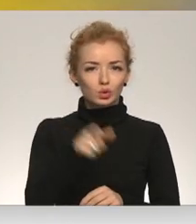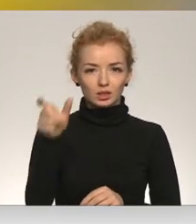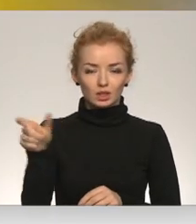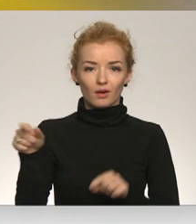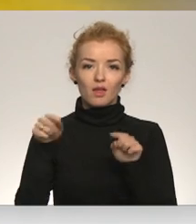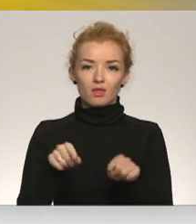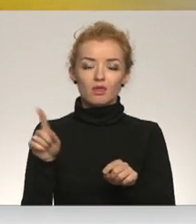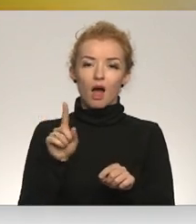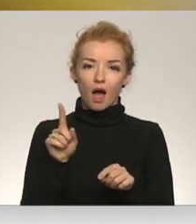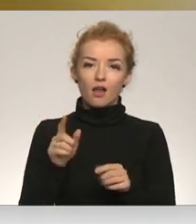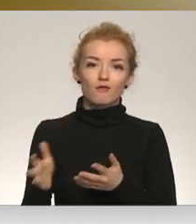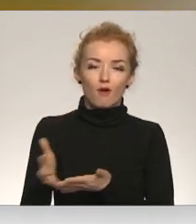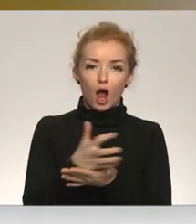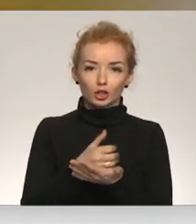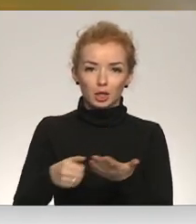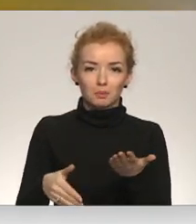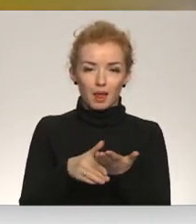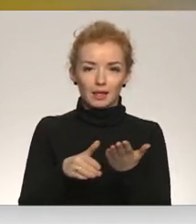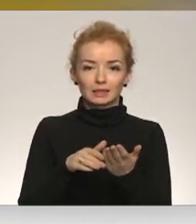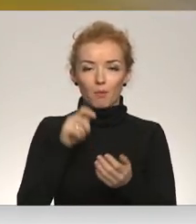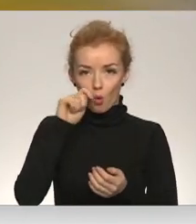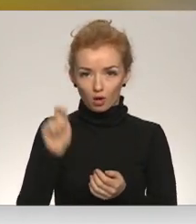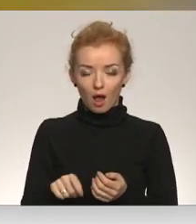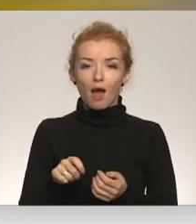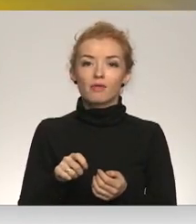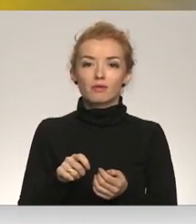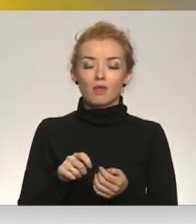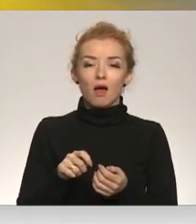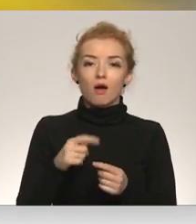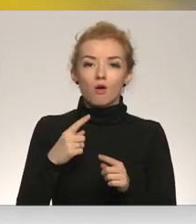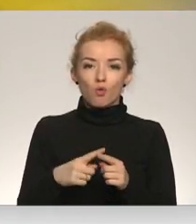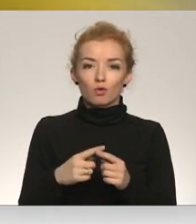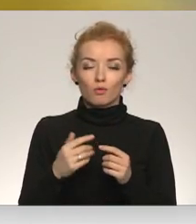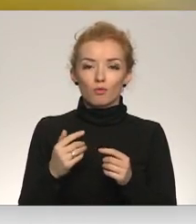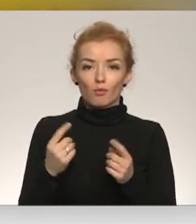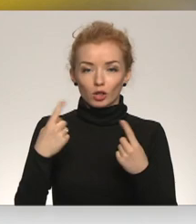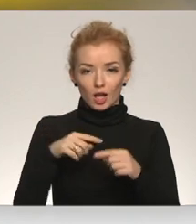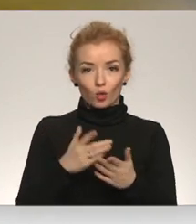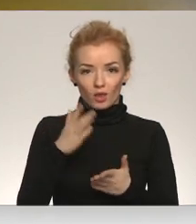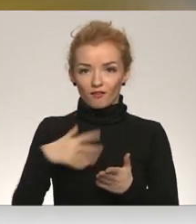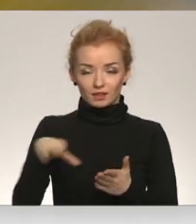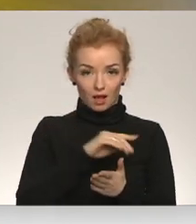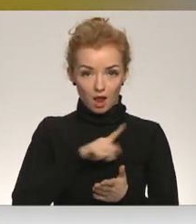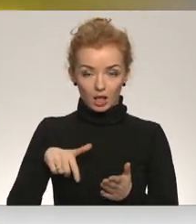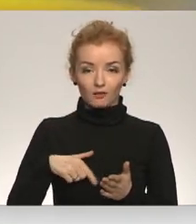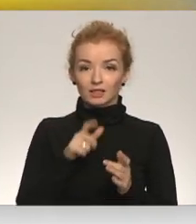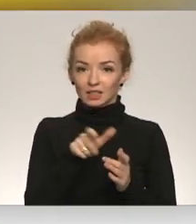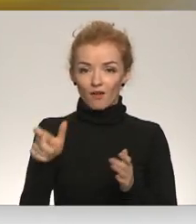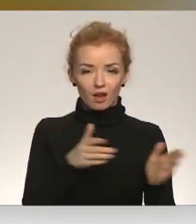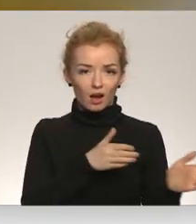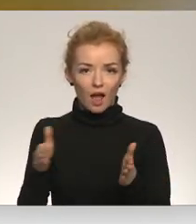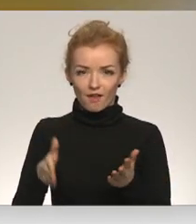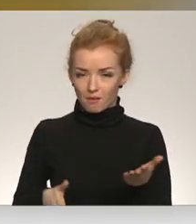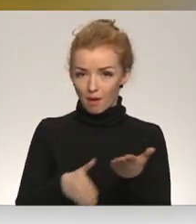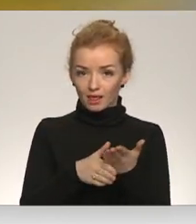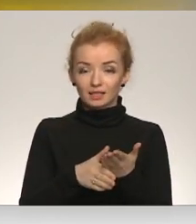Tā ir humanās palīdzības vākšana Ukrainai, kas biedrības labdarības lapa, vadībā nu pat aizritējusi visā Latvijā. Cilvēku gatavību palīdzēt ir